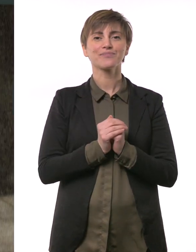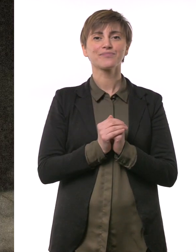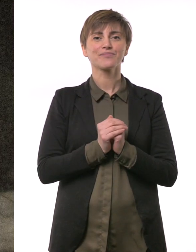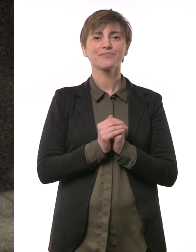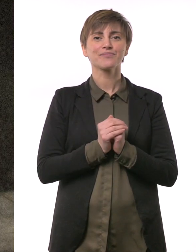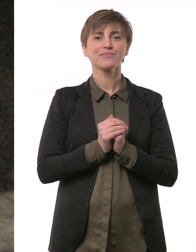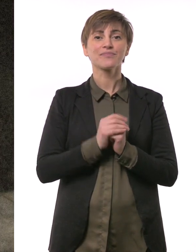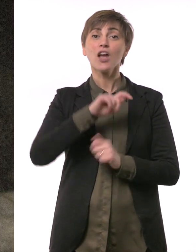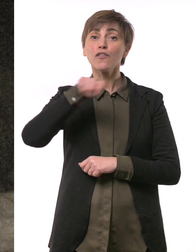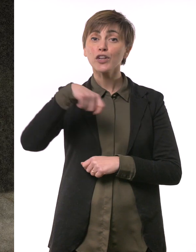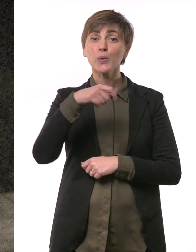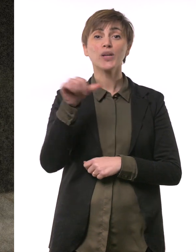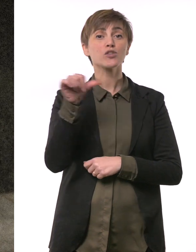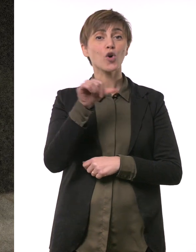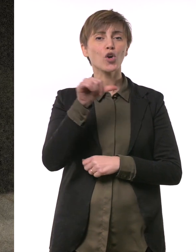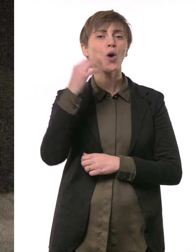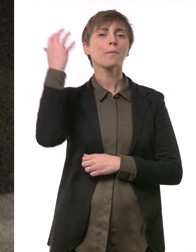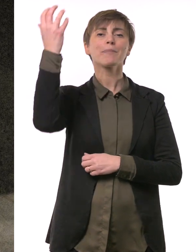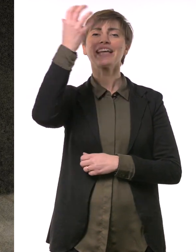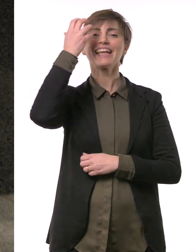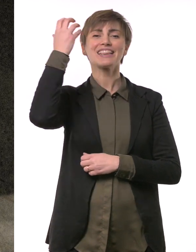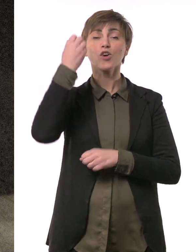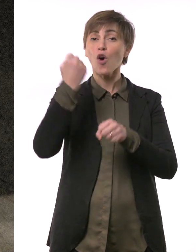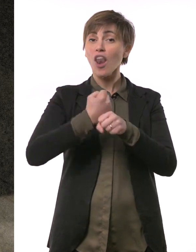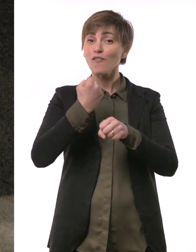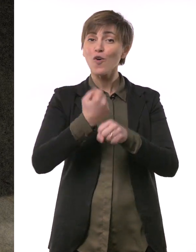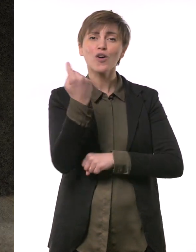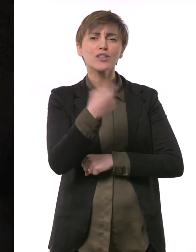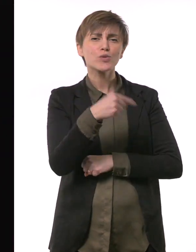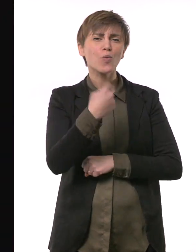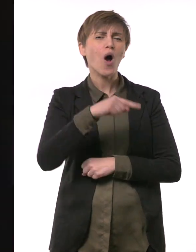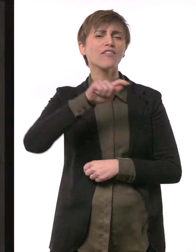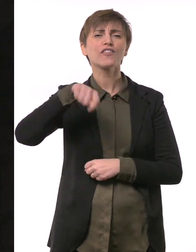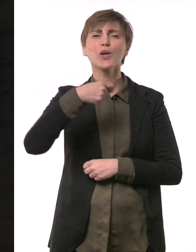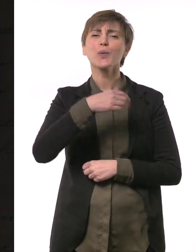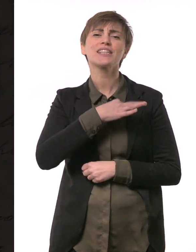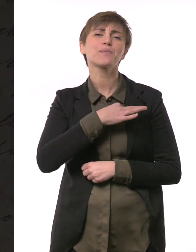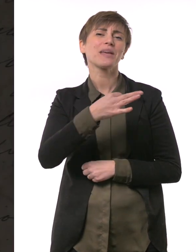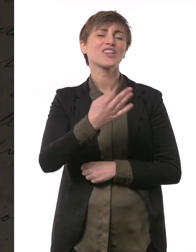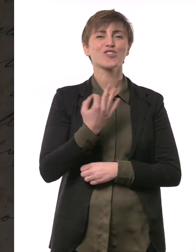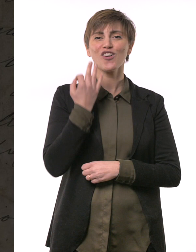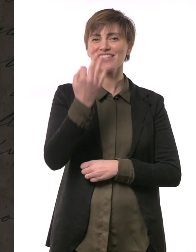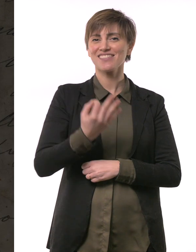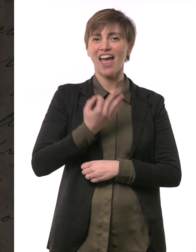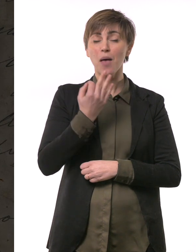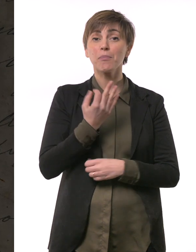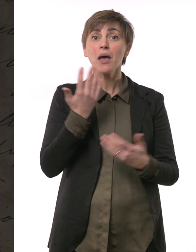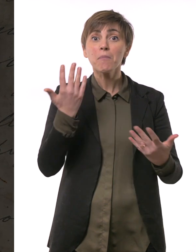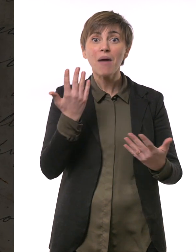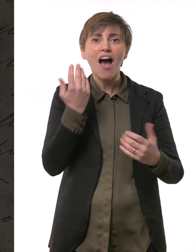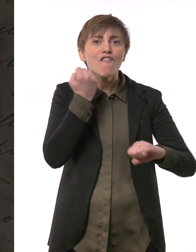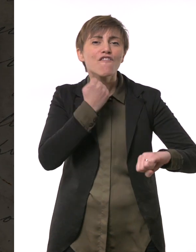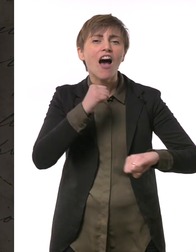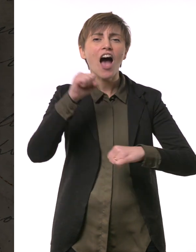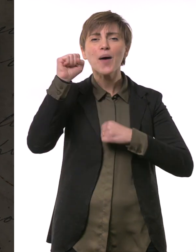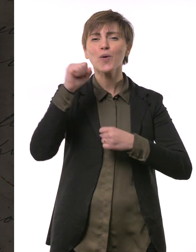È mitico il friuli di Sgorlon e ha ispirato tutte le sue opere, eppure famoso è il lamento dello